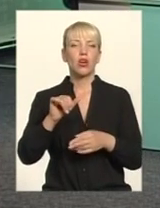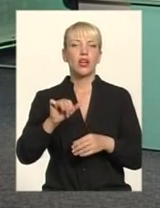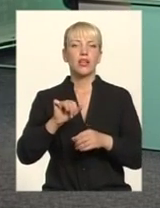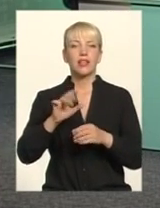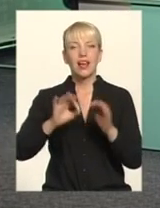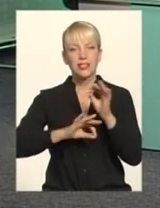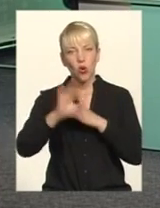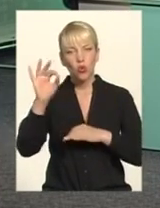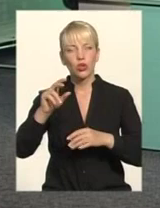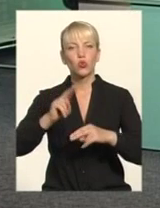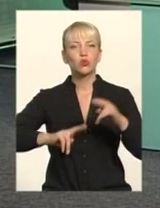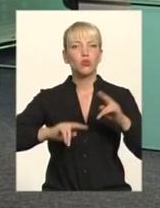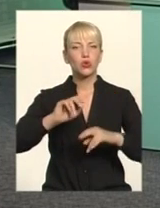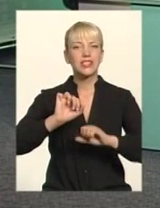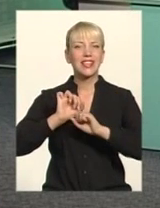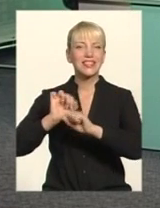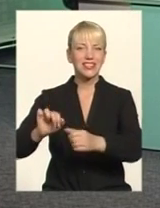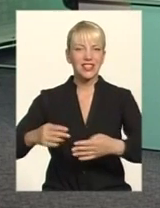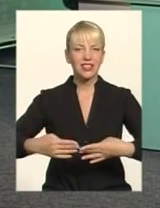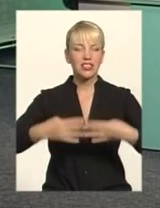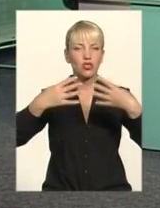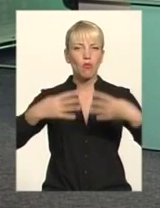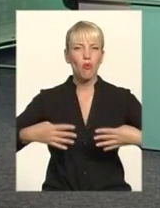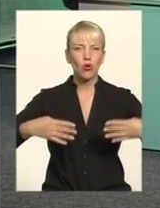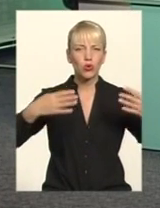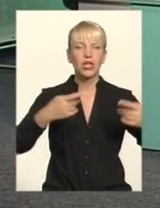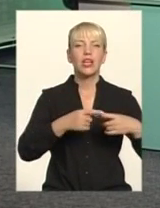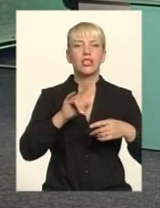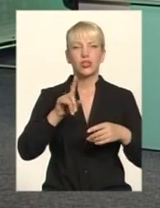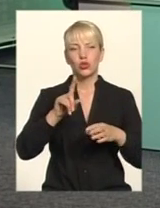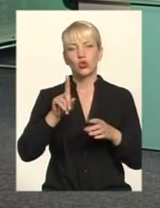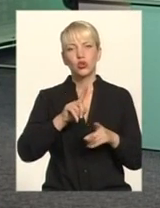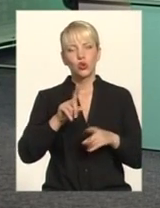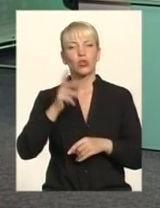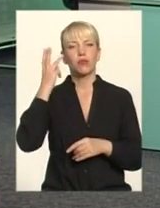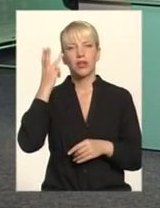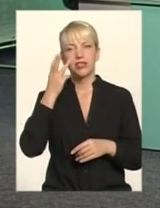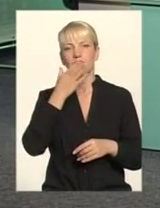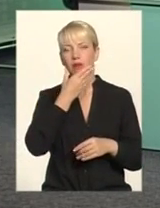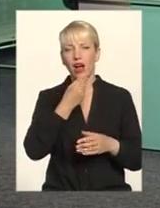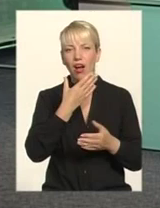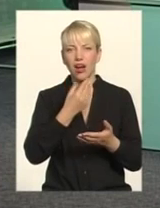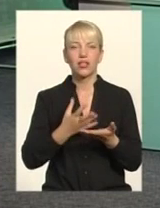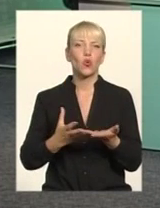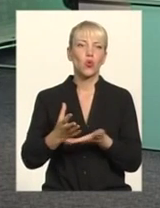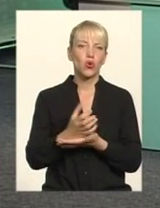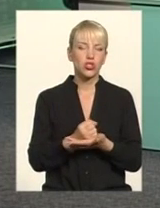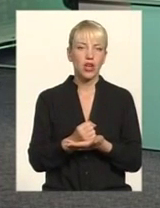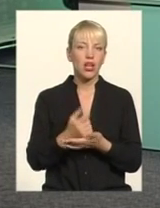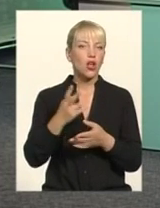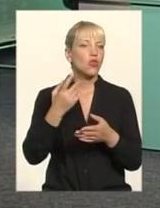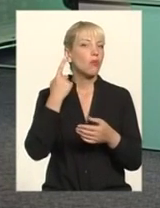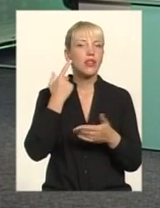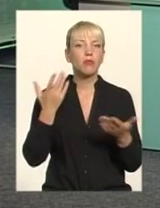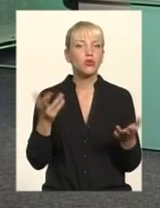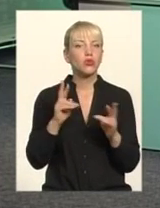Почули ми, що область має, ну, приймно непоганий урожай Але ми не почули, як той урожай продати за яку